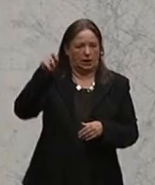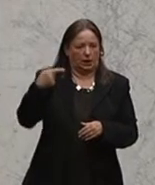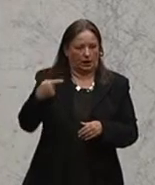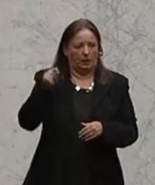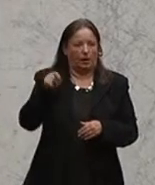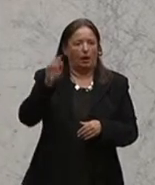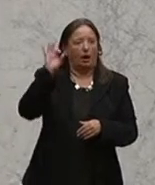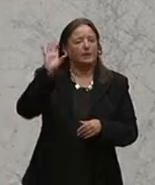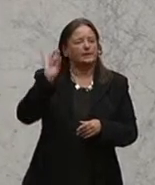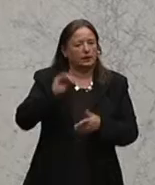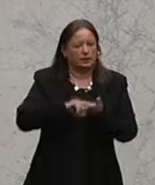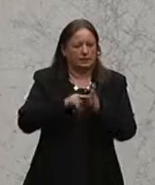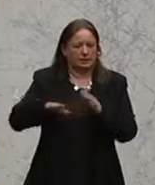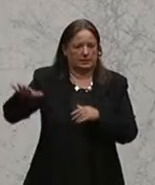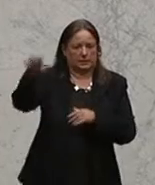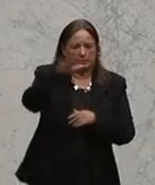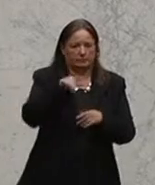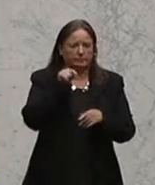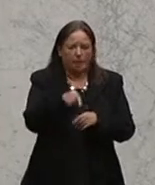Gymnasium, meine sehr geehrten Damen und Herren.